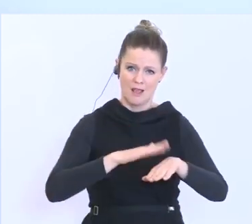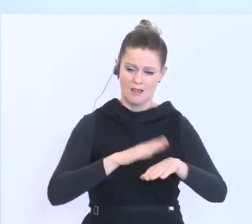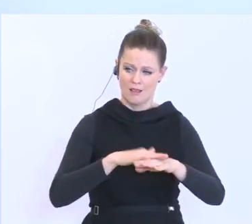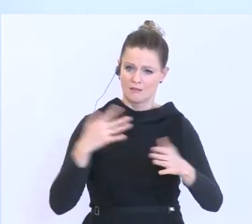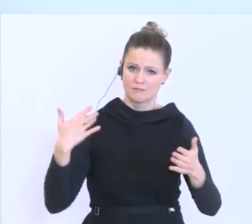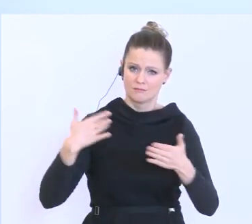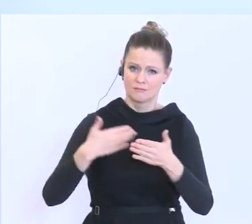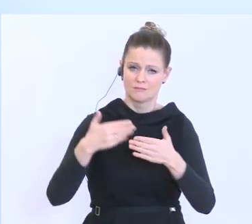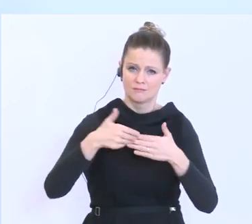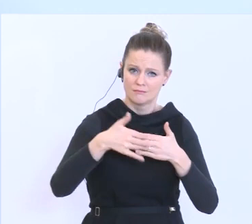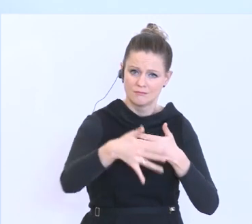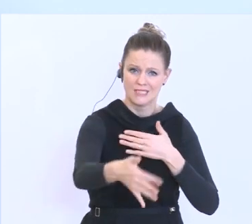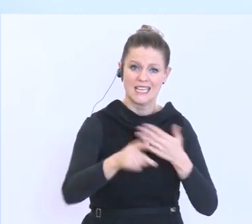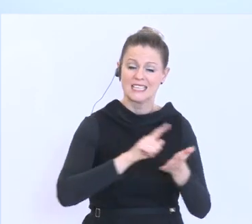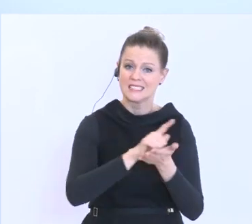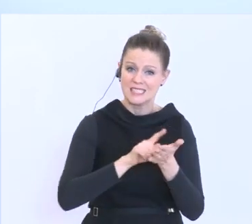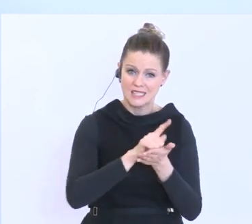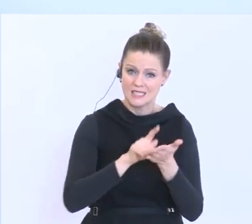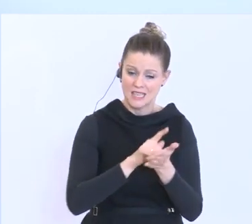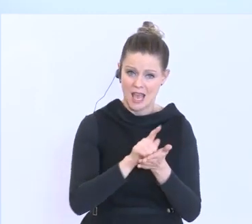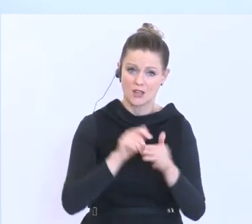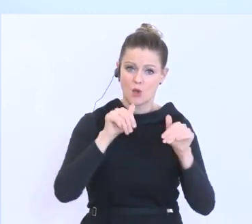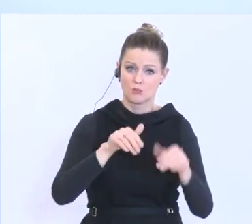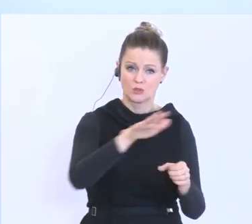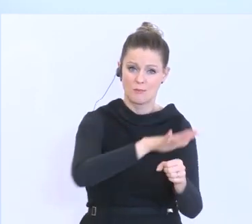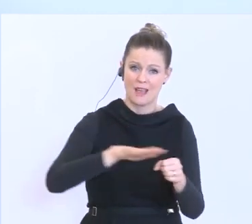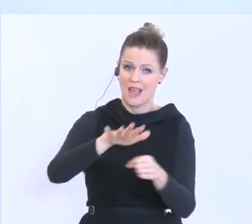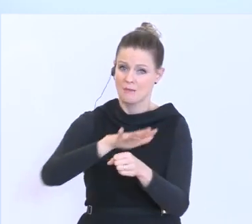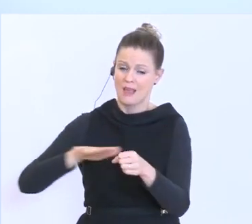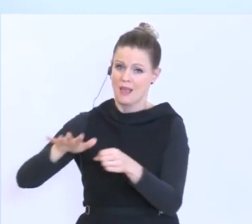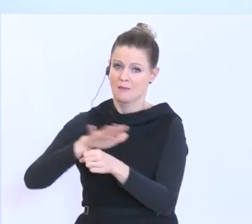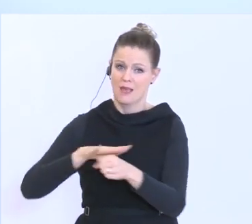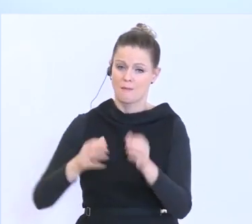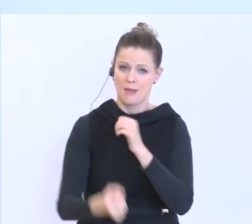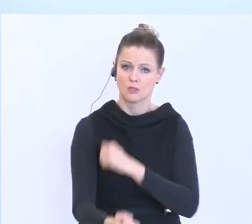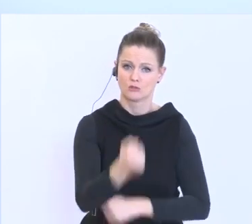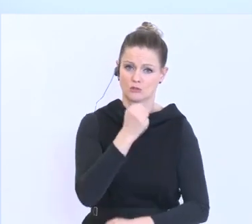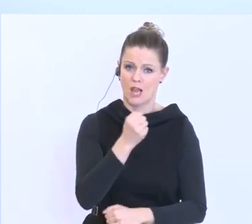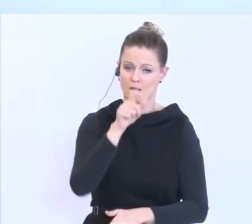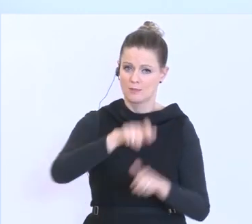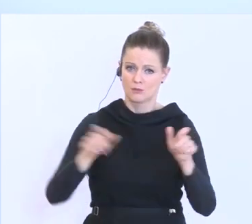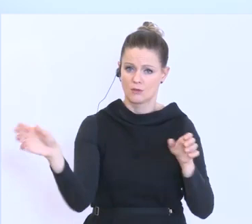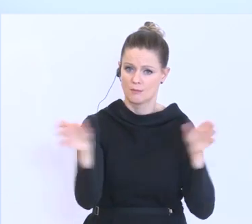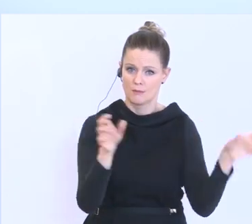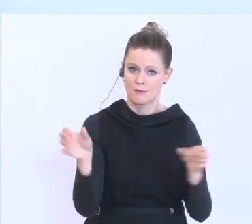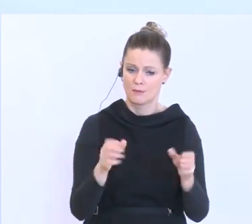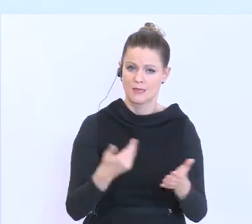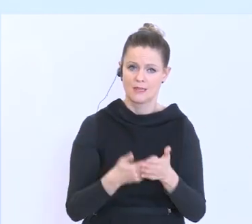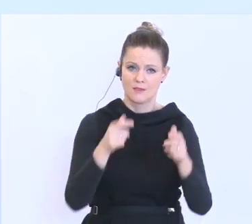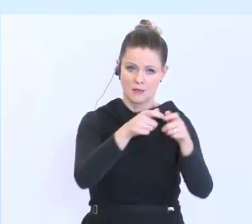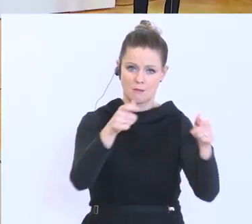und Monaten Zeit haben. Wir müssen entsprechend diese Bereiche verstärken und wir bieten mit dieser Plattform die Möglichkeit dazu an.